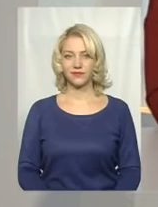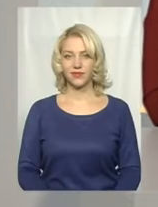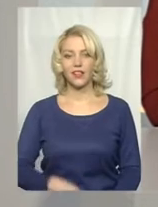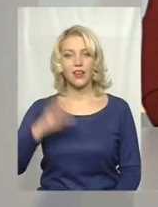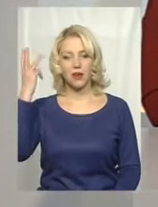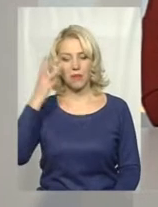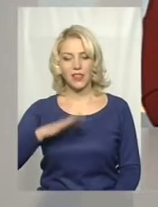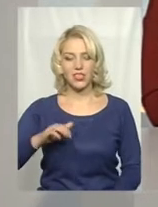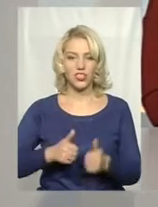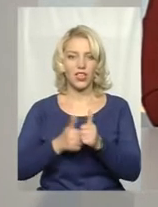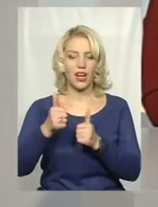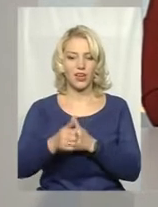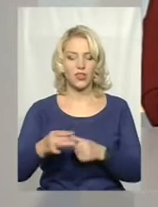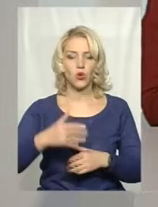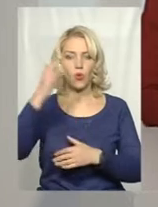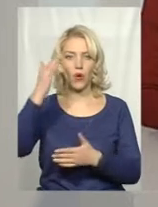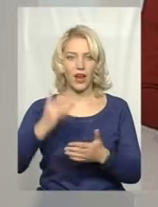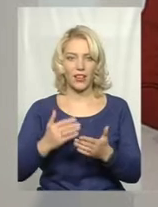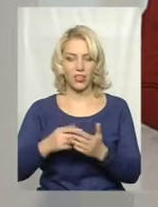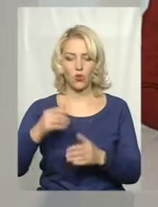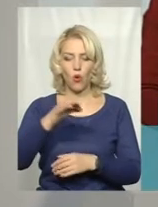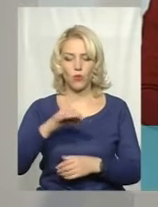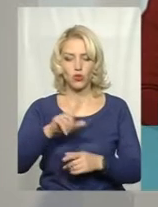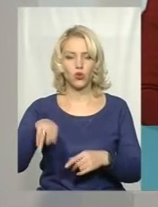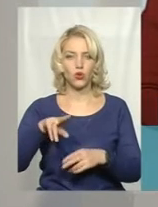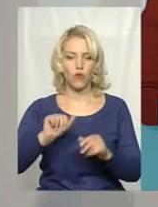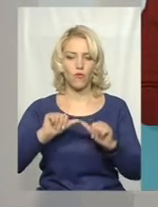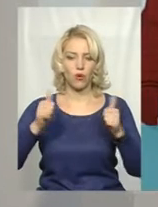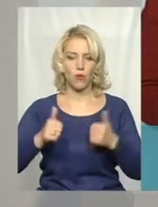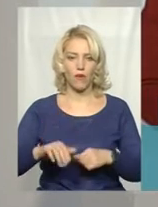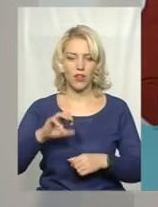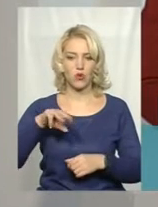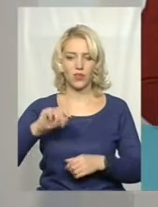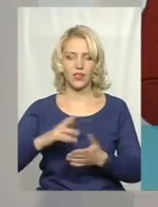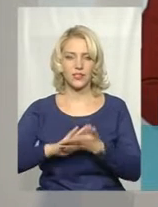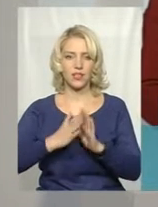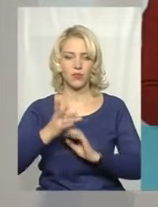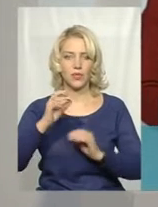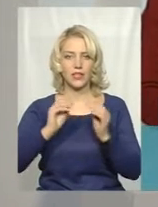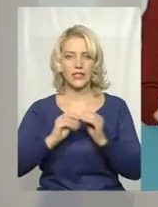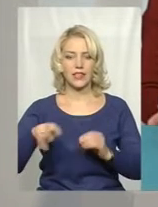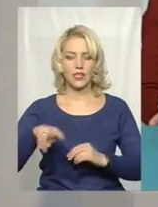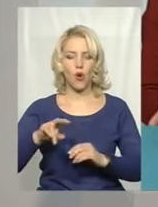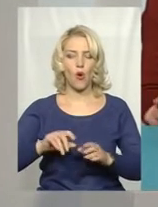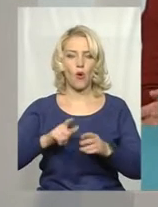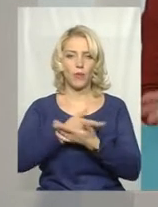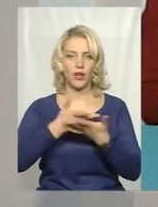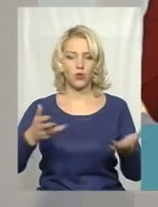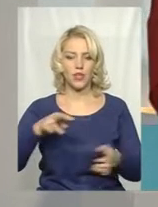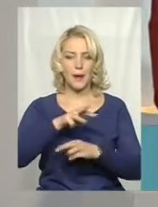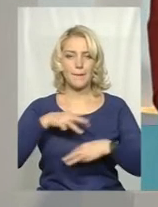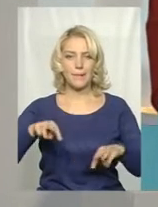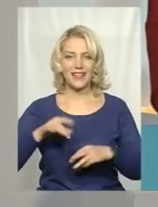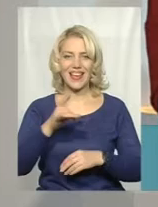Хмельниччина – лідер у рейтингу областей щодо формування ОТГ. Таку інформацію станом на 10 листопада оприлюднив Мінрегіон. Аби